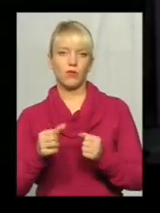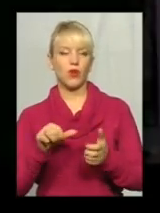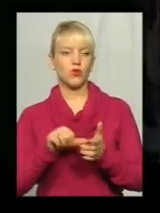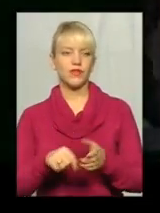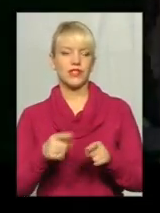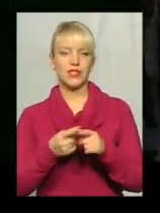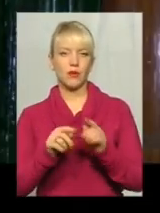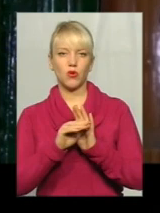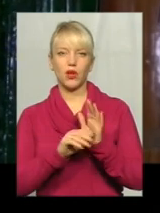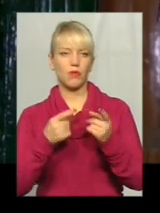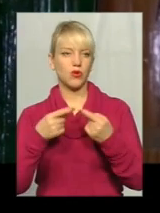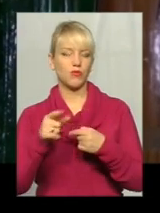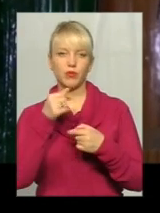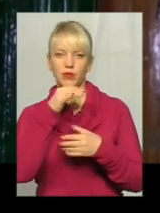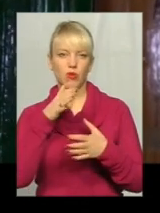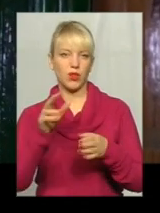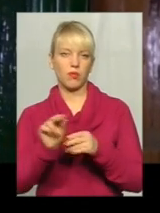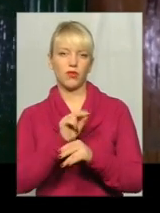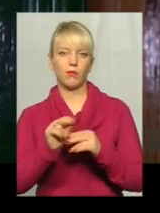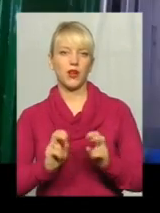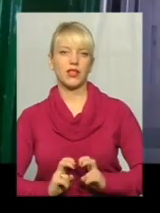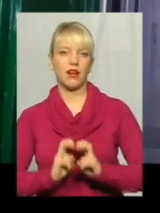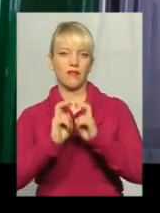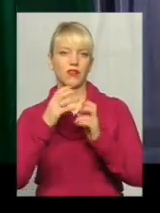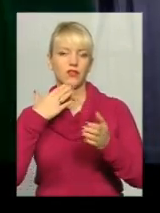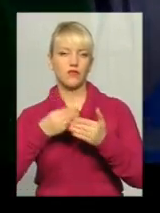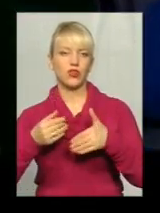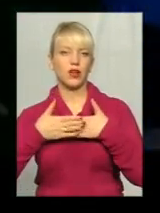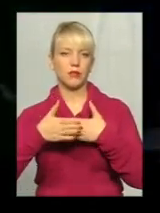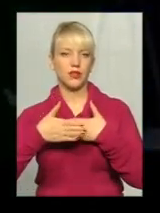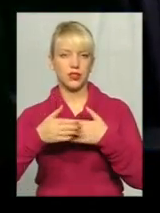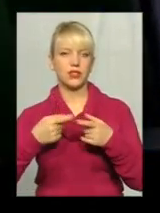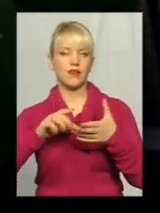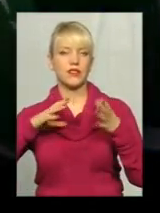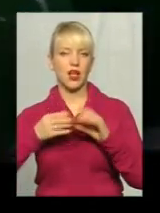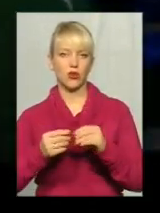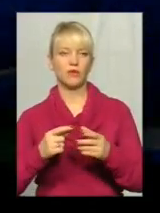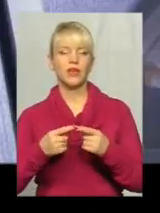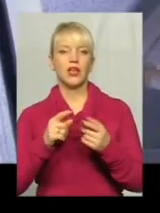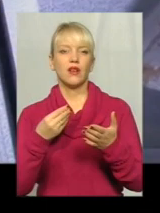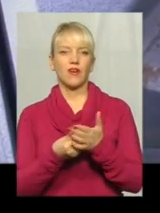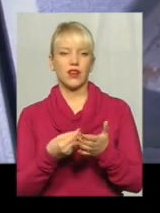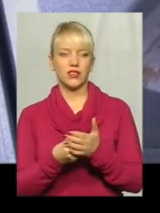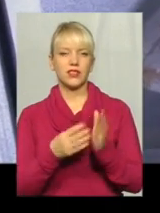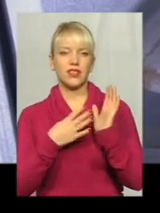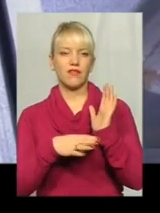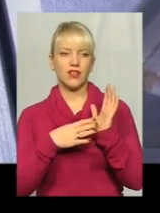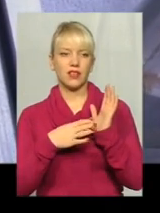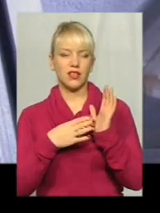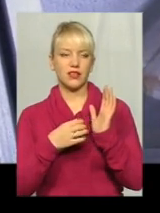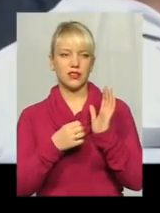інакше б не змогли відремонтувати ліфти у своїх під'їздах. Загальна вартість для ремонту двох підйомників на заливній 19.